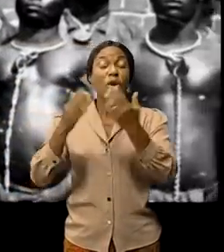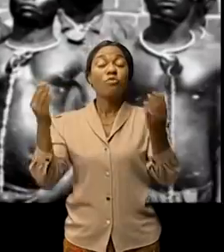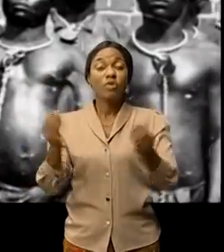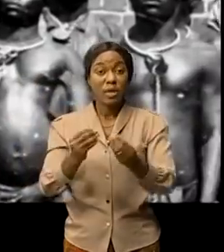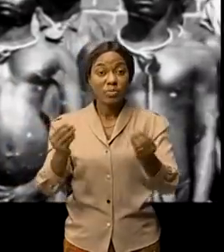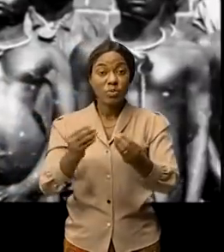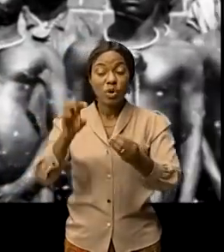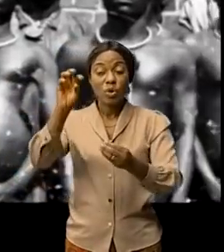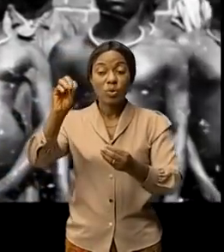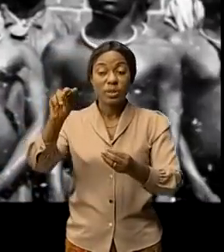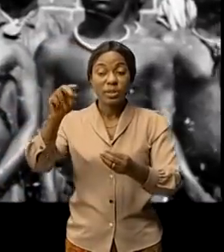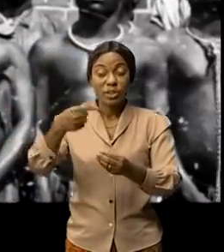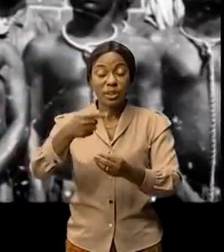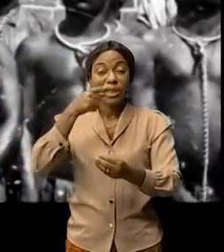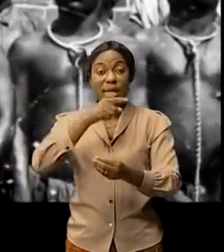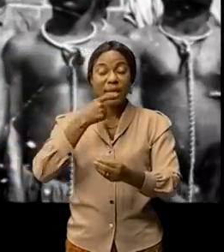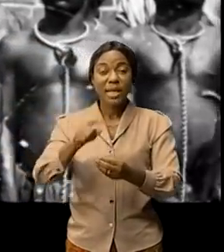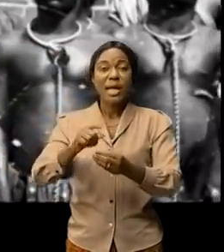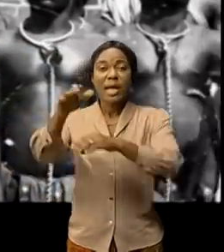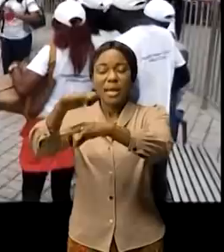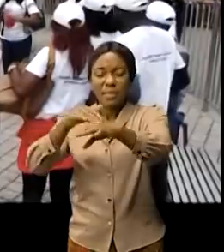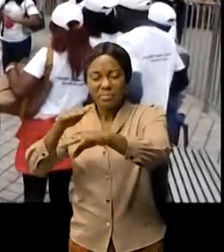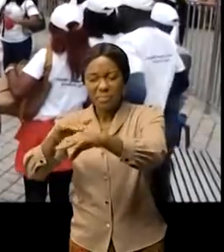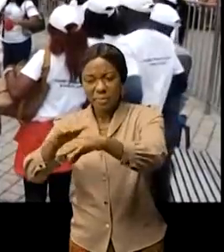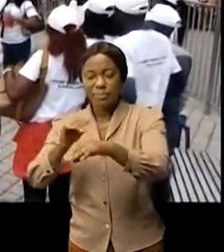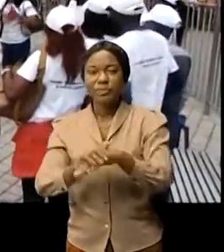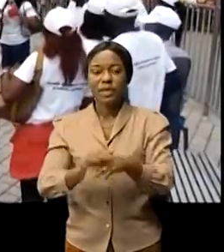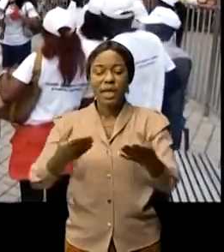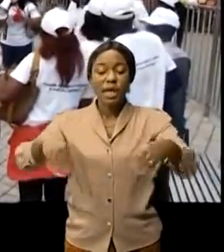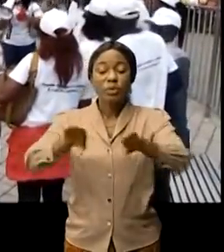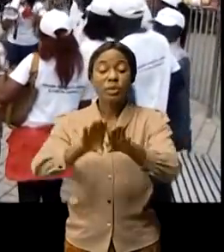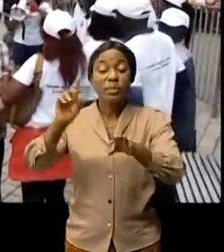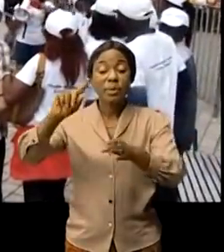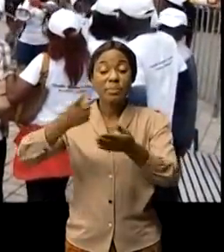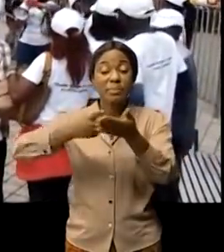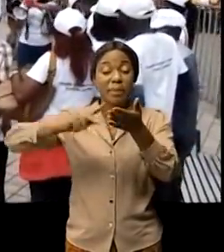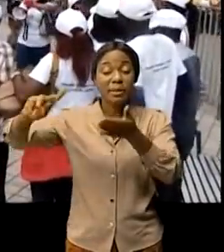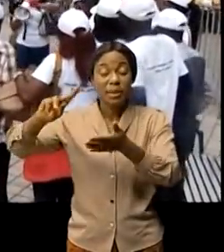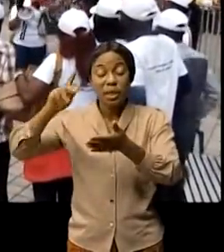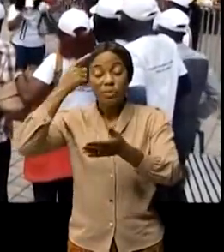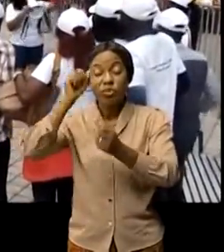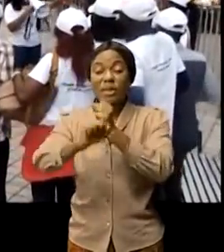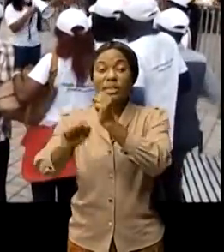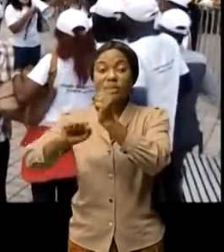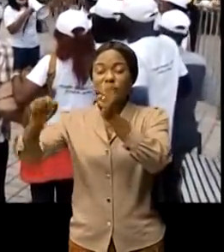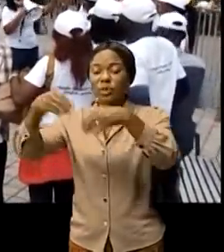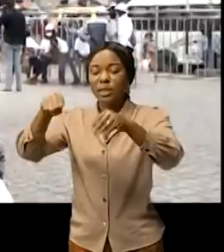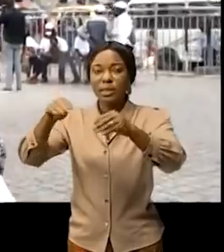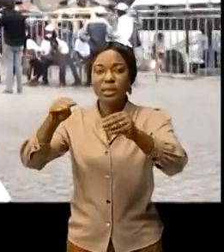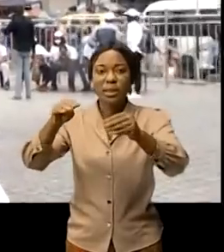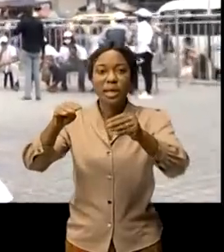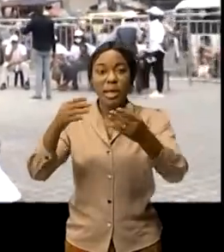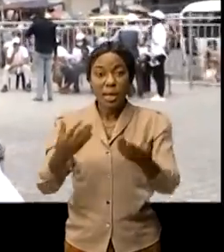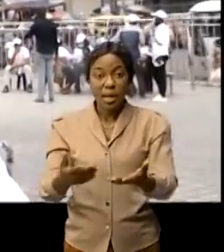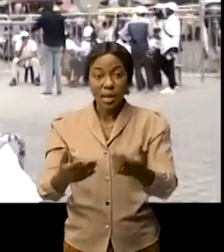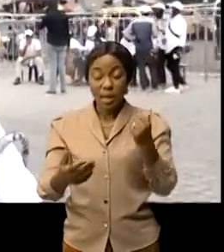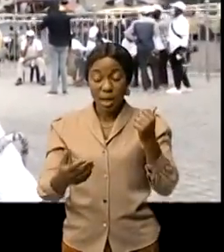prévention et des luttes contre la traite des personnes à PLTP en sigle a clôturé la première phase de la sensibilisation sur la traite des personnes. En matière de